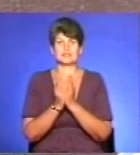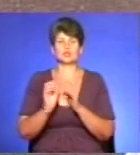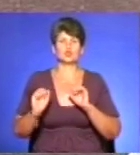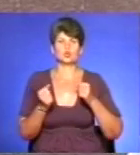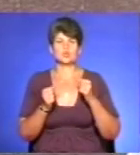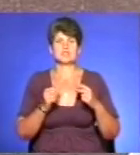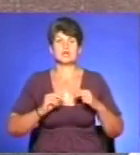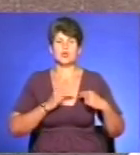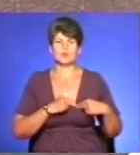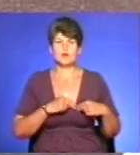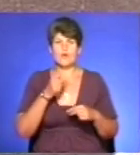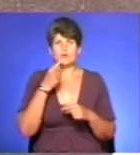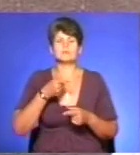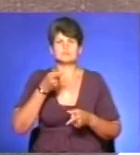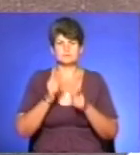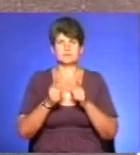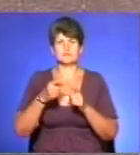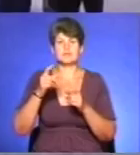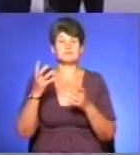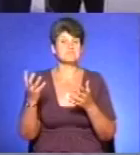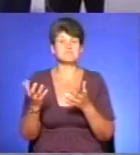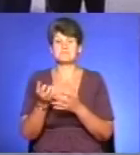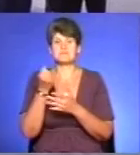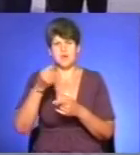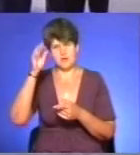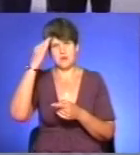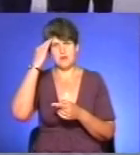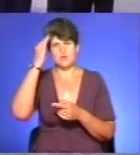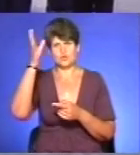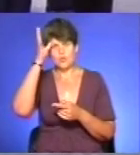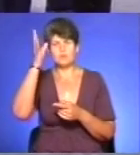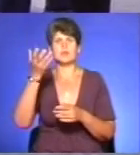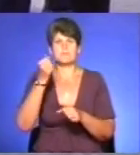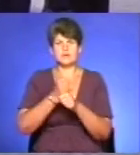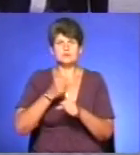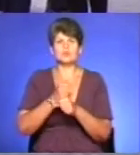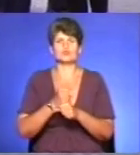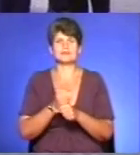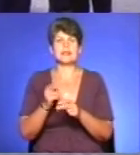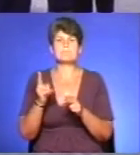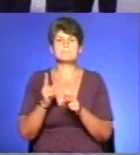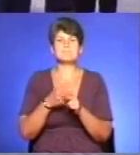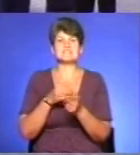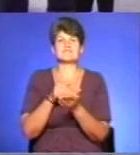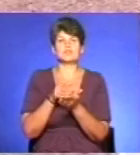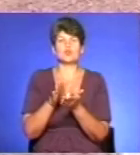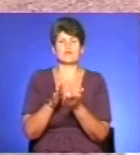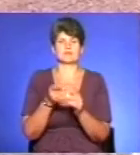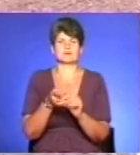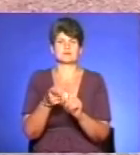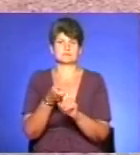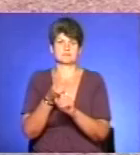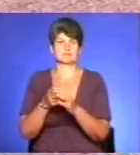Любомира Бойцун кажуть, вона була справжньою знахідкою, ерудована, працелюбна і до того ж безвідмовна стосовно допомоги. Ми